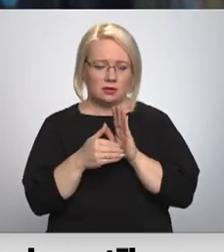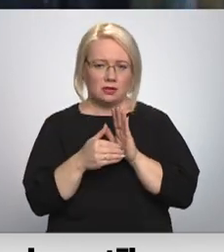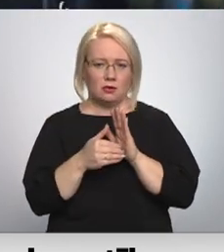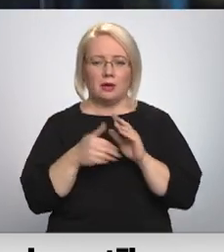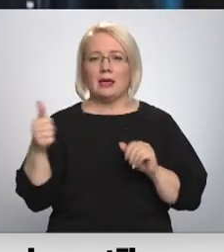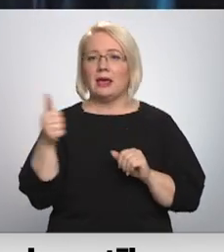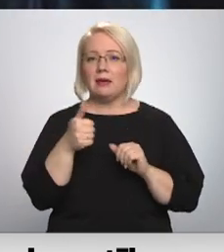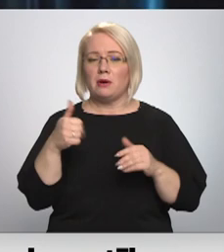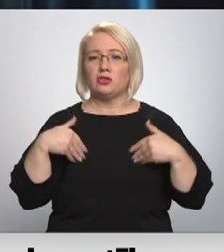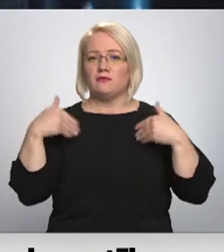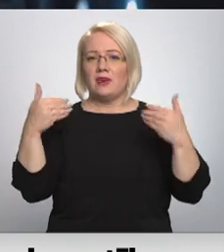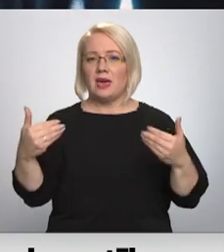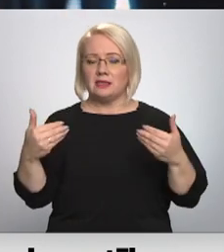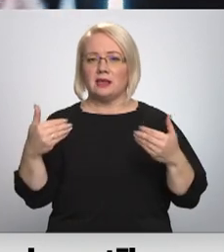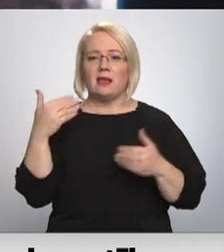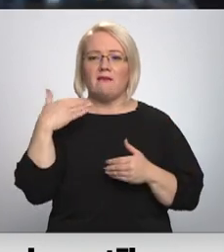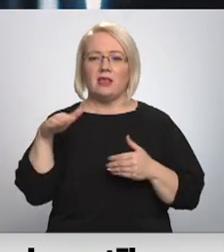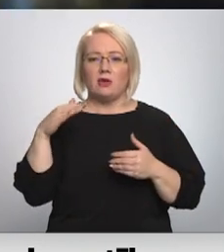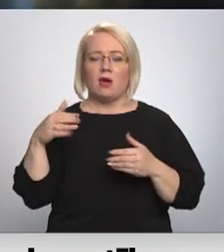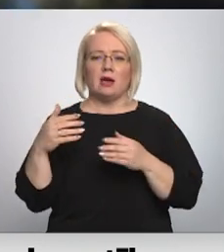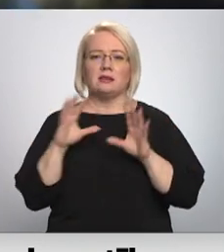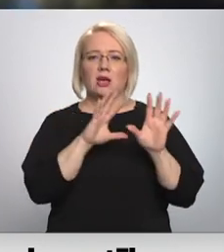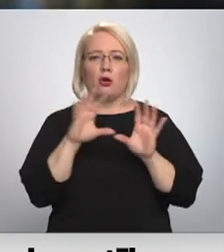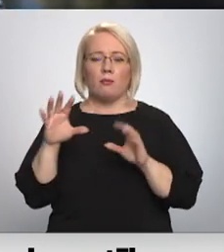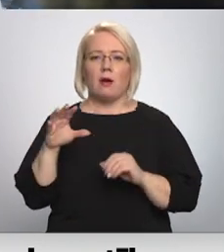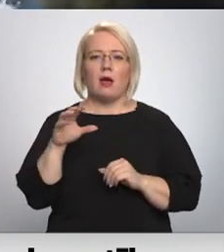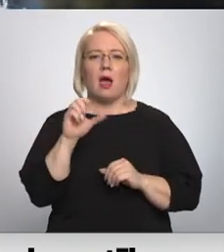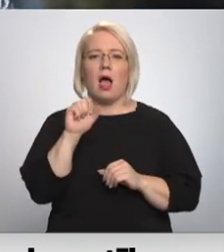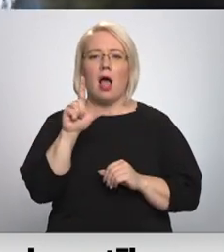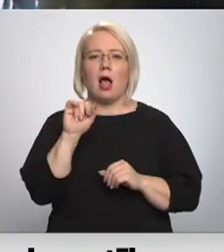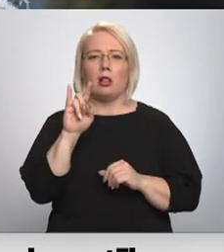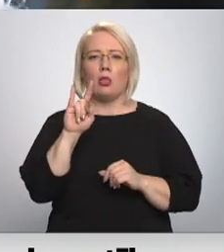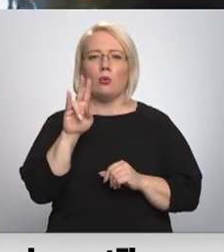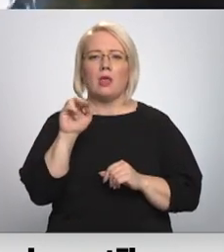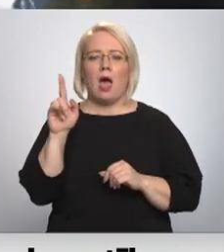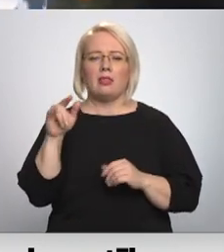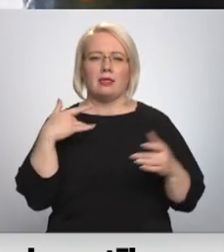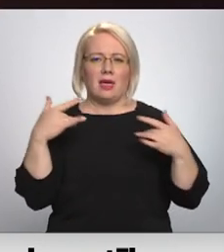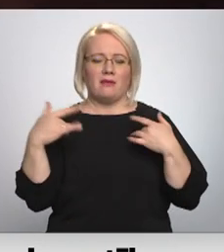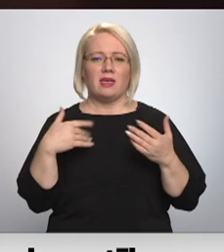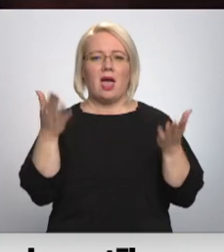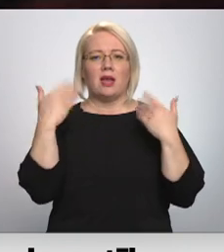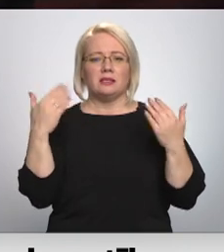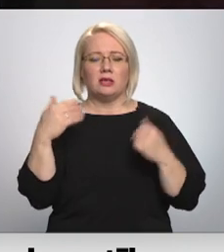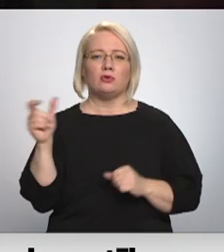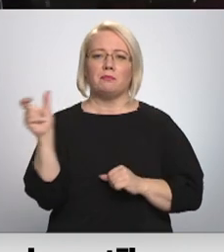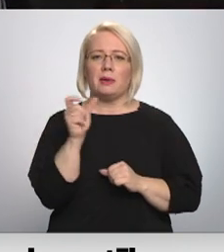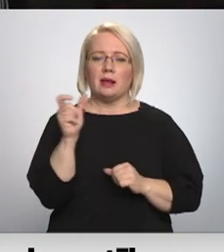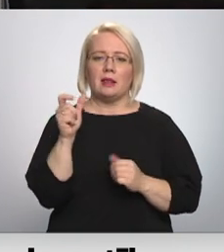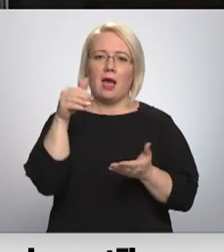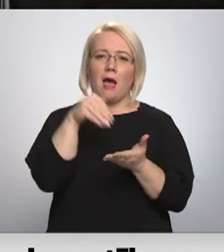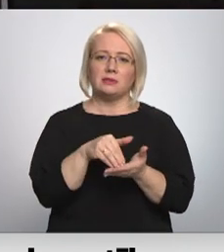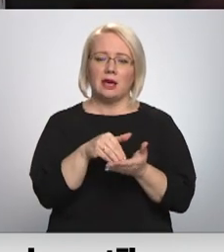Īpašs veicienu videoformātā jau gauniekiem sarūpējas Ādo Faunan teatrs, kur šoreiz aicina uz mirkli piestāt